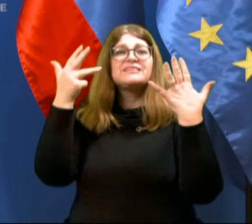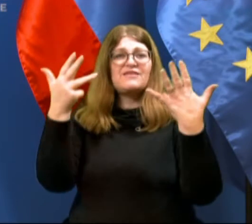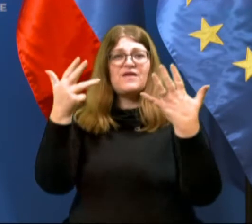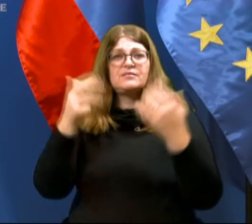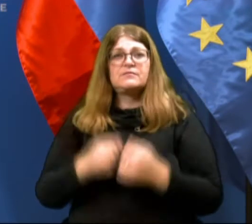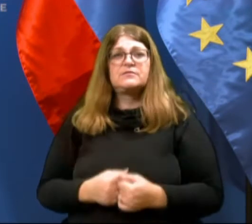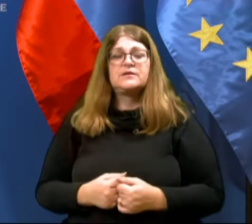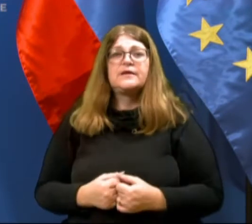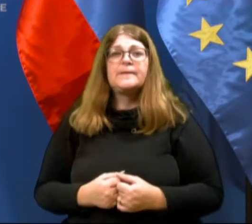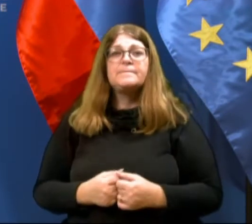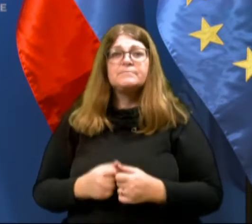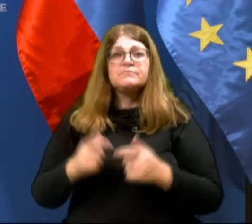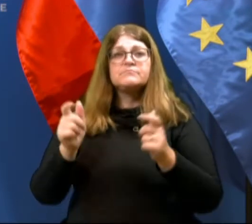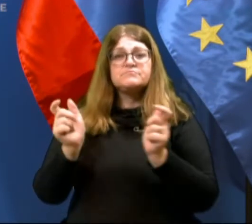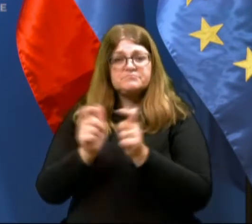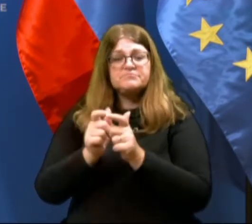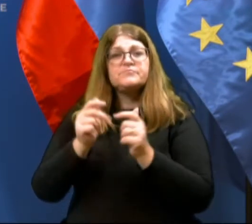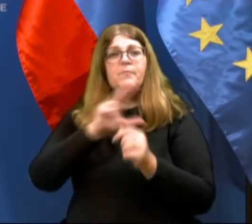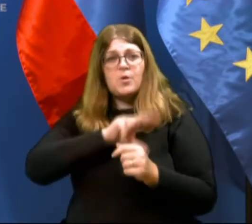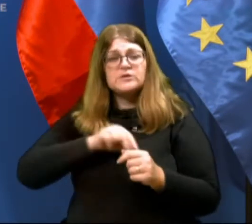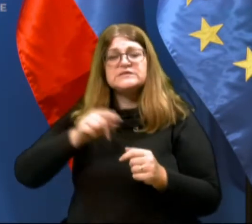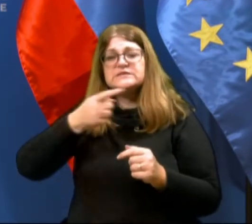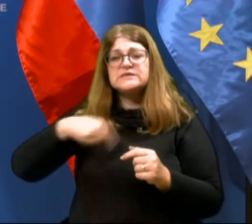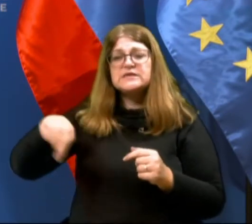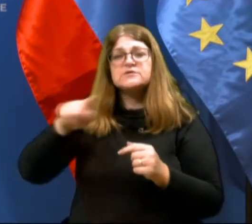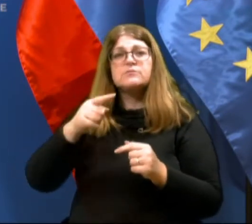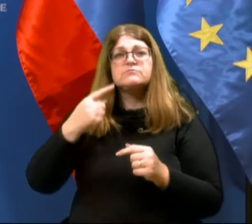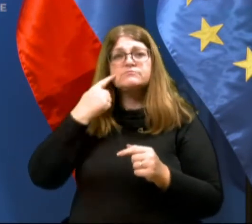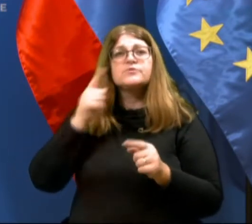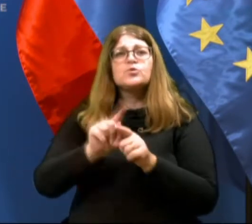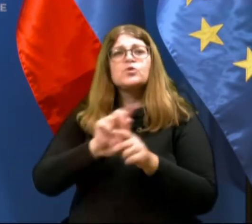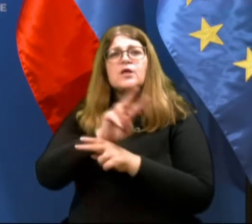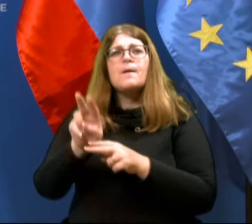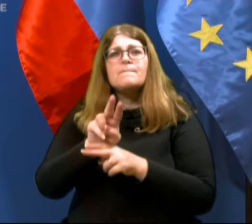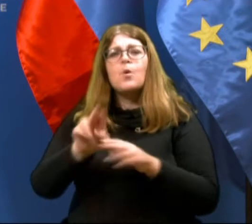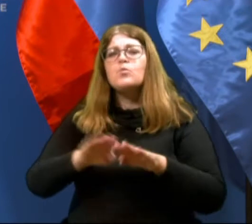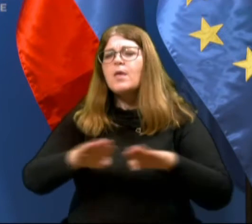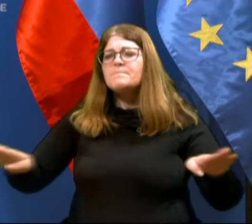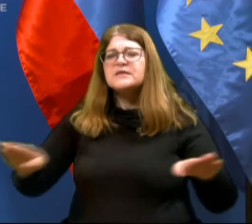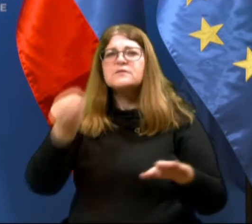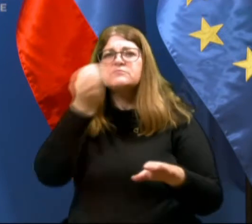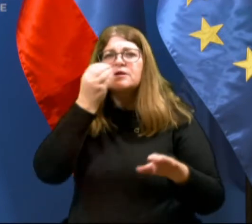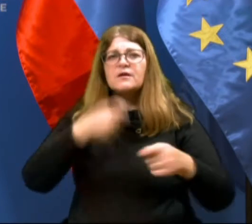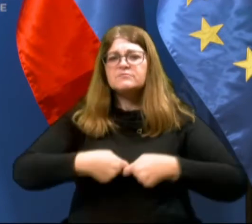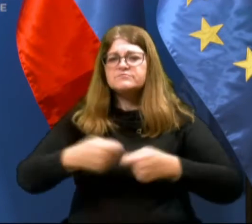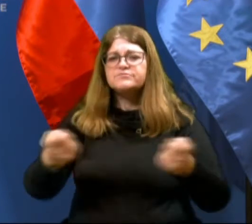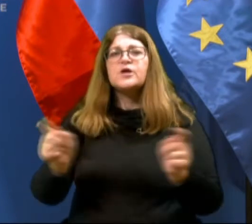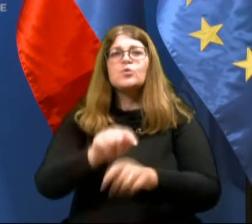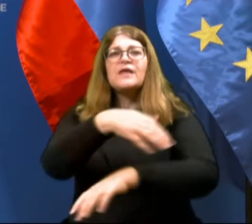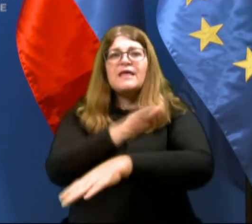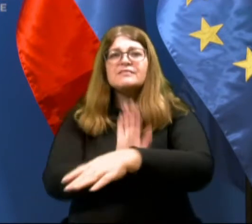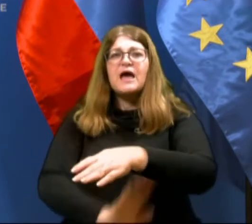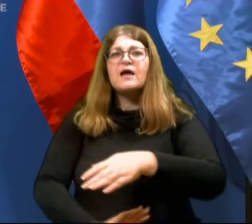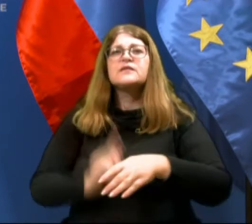torej dobljenih 9 oseb. Policisti so v lokalu naleteli tudi na polne, zelo obložene mize, pa tudi na ta, ker si je